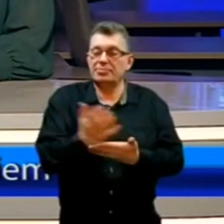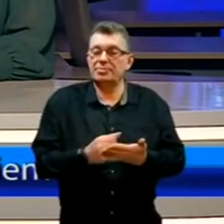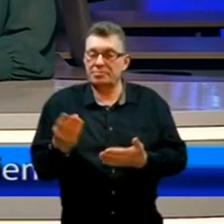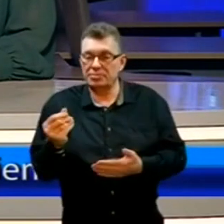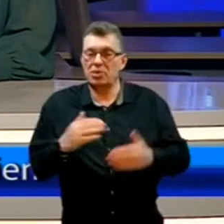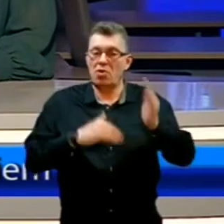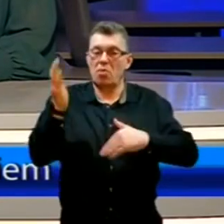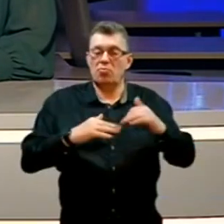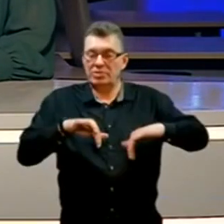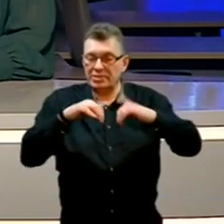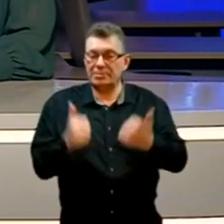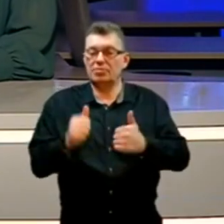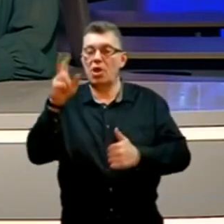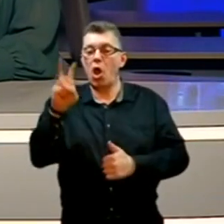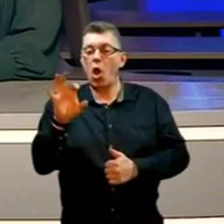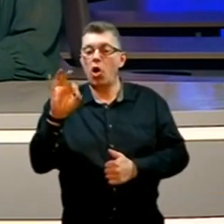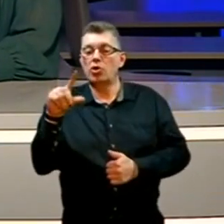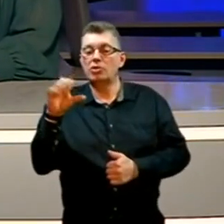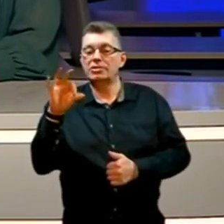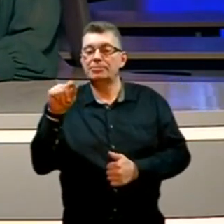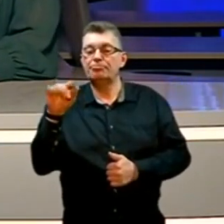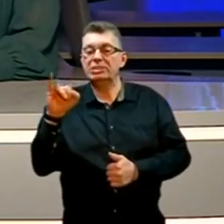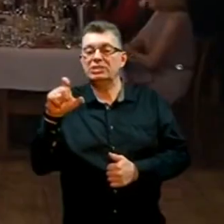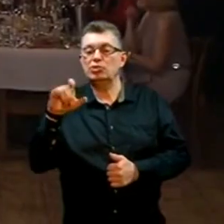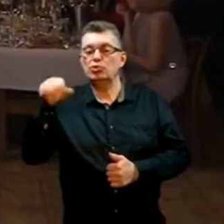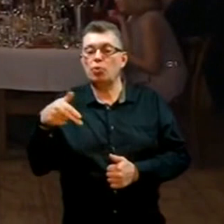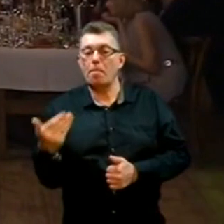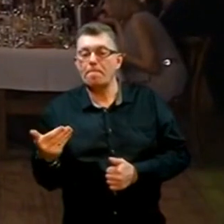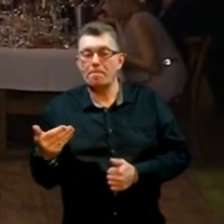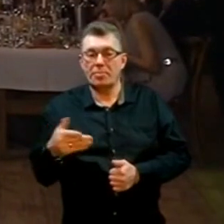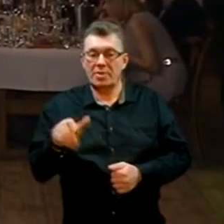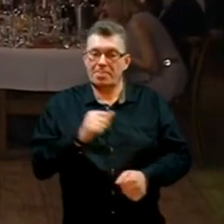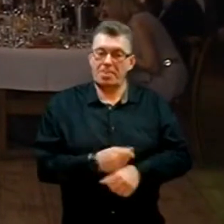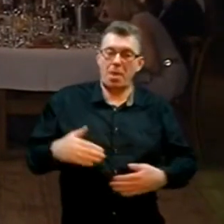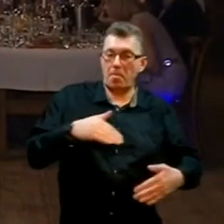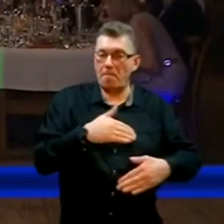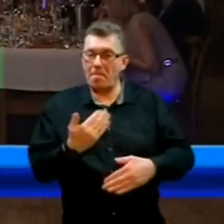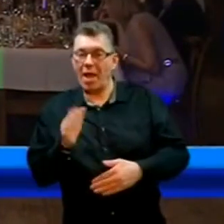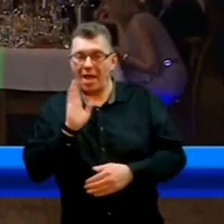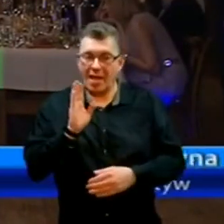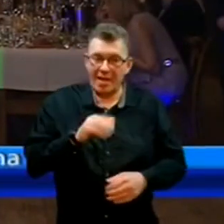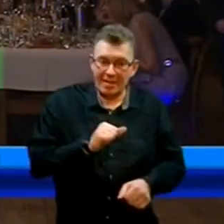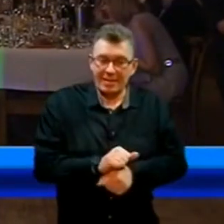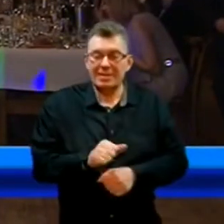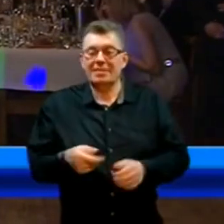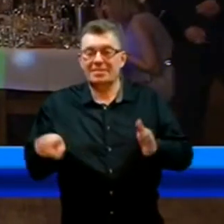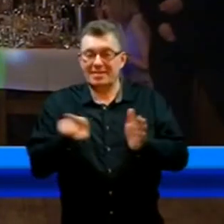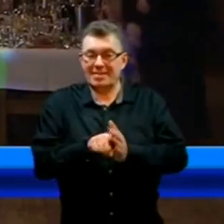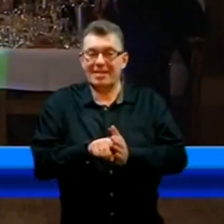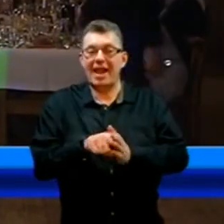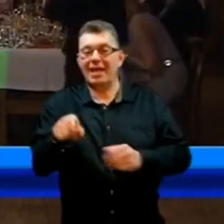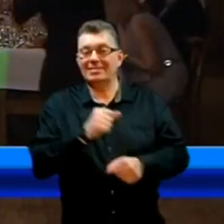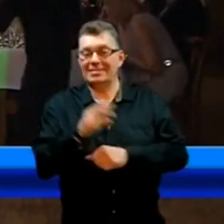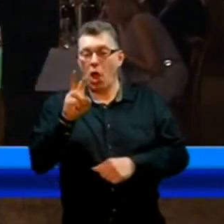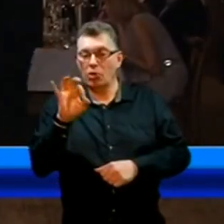stacjonarnego hospicjum. Katarzyna Popławska. Trwa bal i aukcja charytatywna na rzecz hospicjum proroka